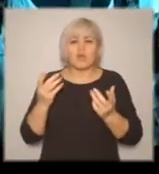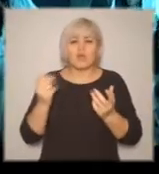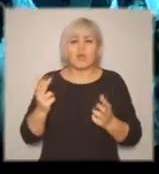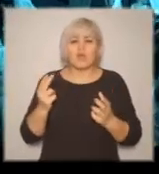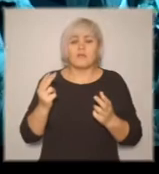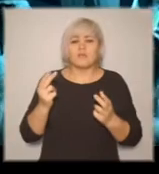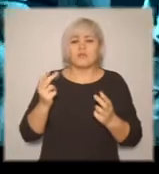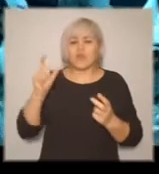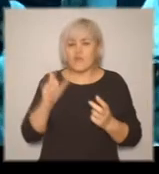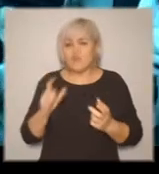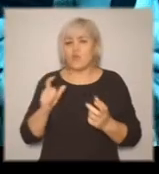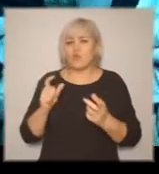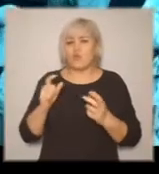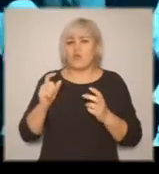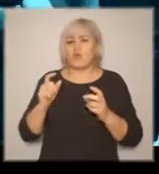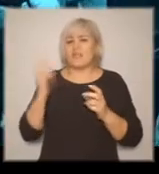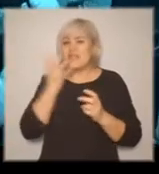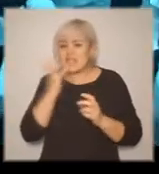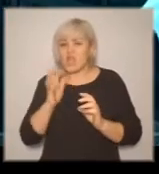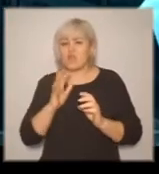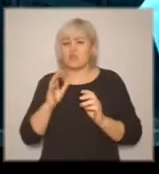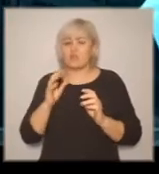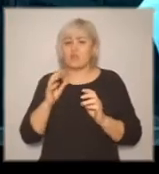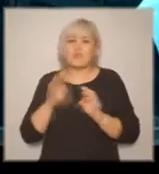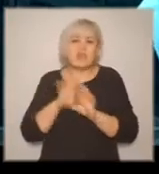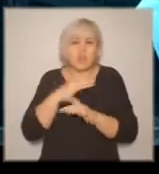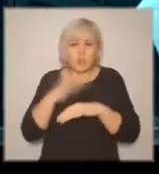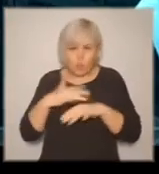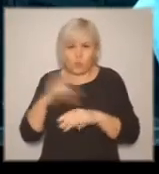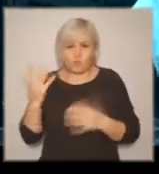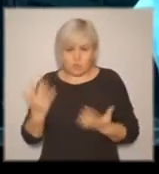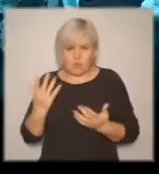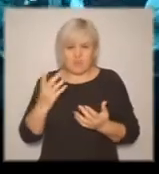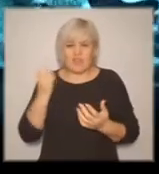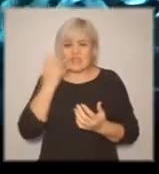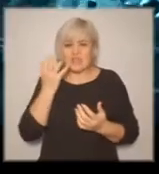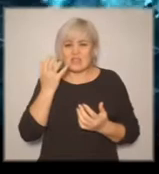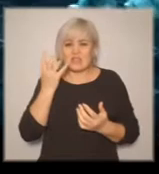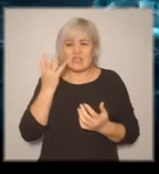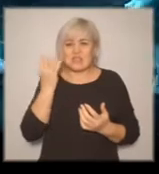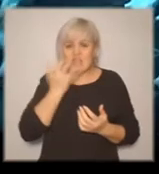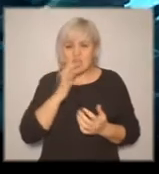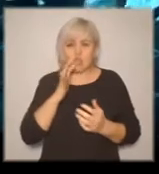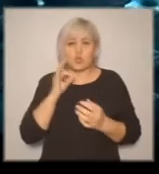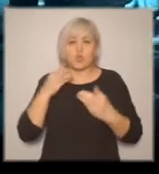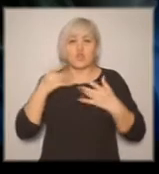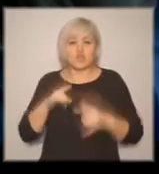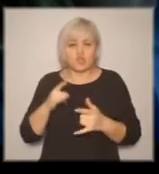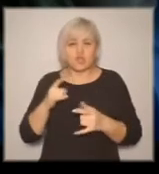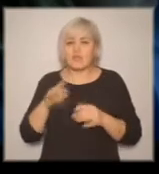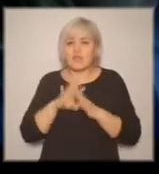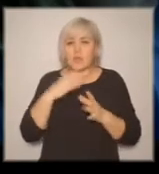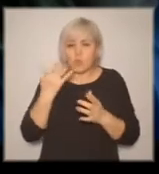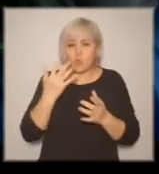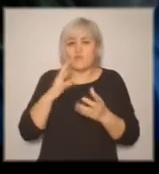цветовосприятие, световосприятие. Ну, конечно, бывают такие случаи, когда приходит незрячий человек, который никогда не видел,